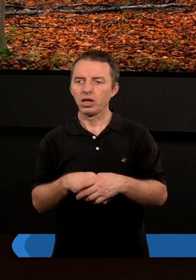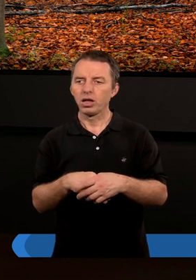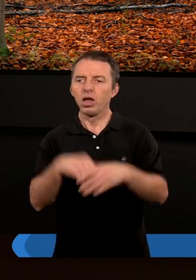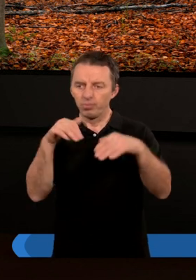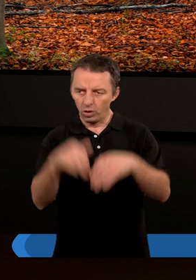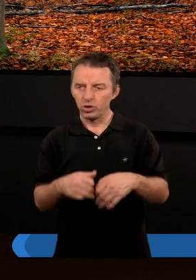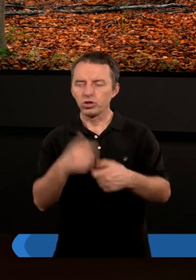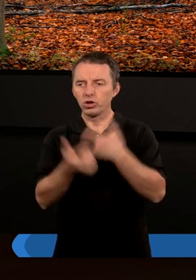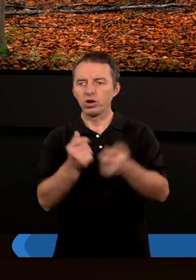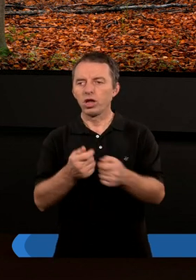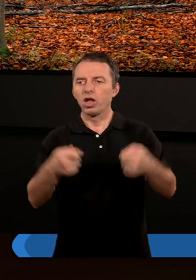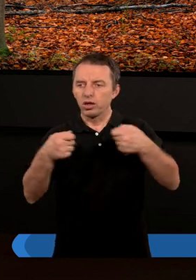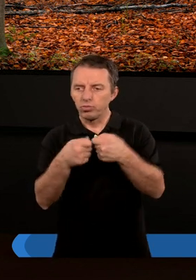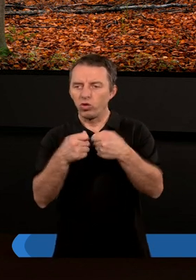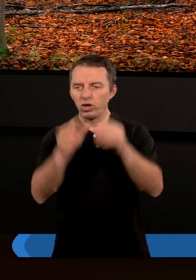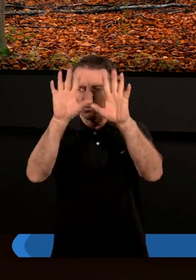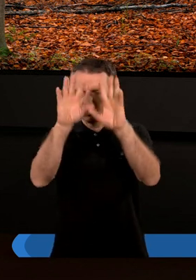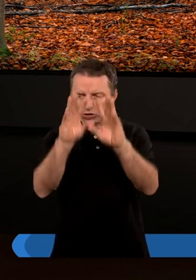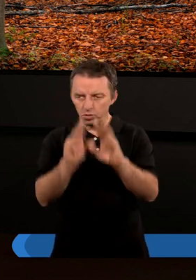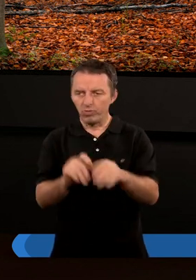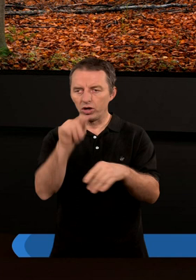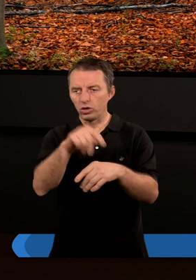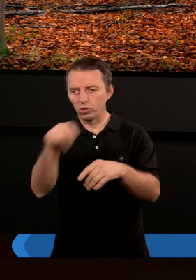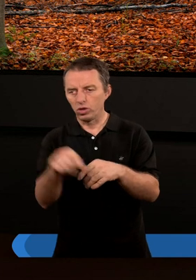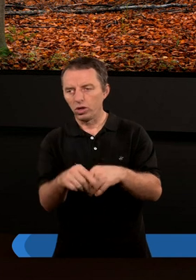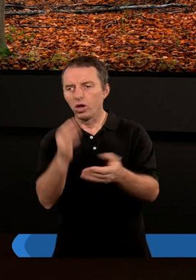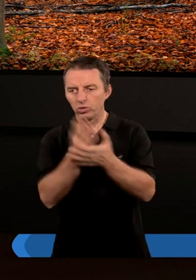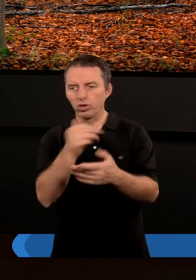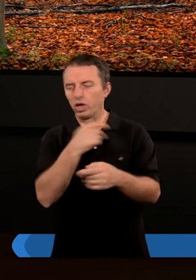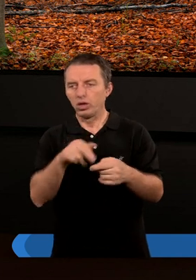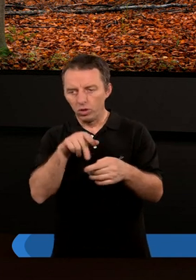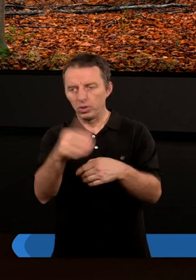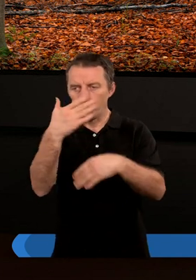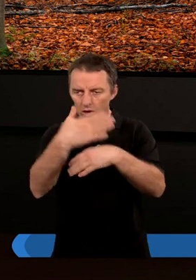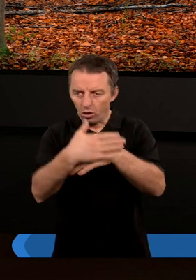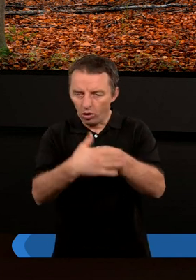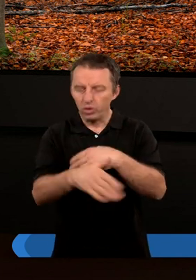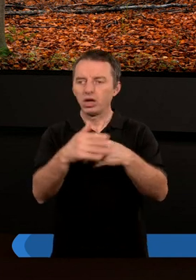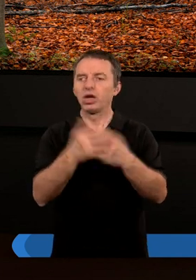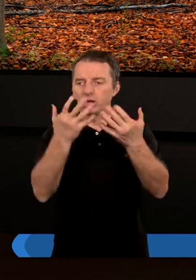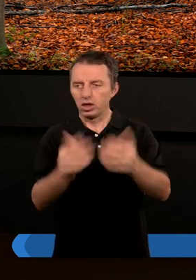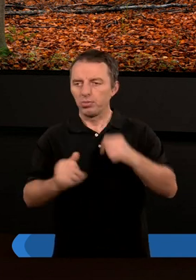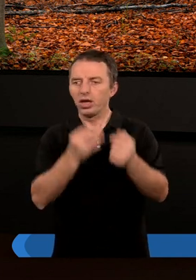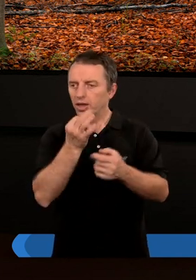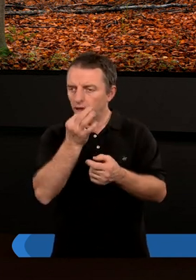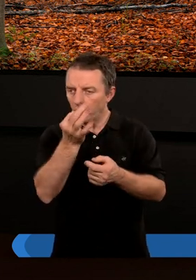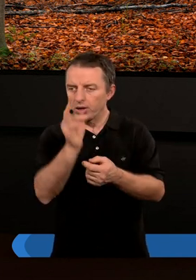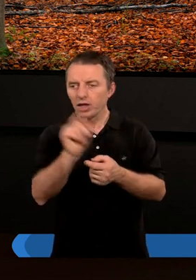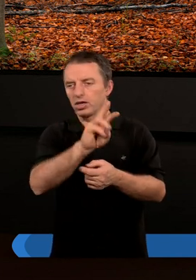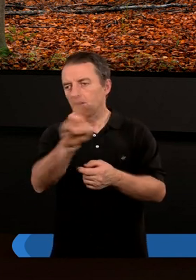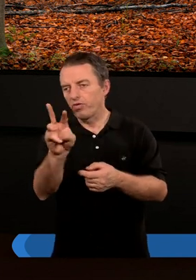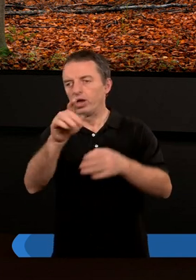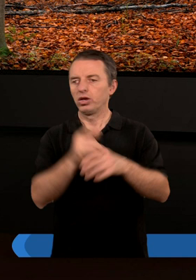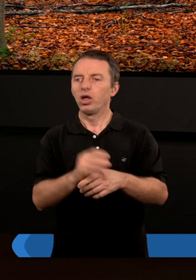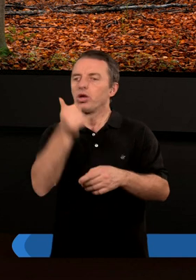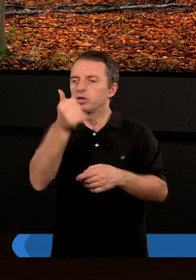Może jeszcze zrobimy takie wspólne podsumowanie tutaj, bo już nasza lekcja dobiega końca, ale chciałbym zapytać każdego